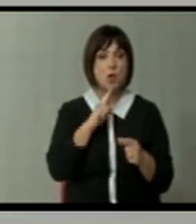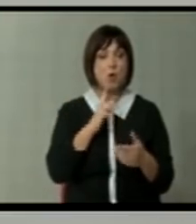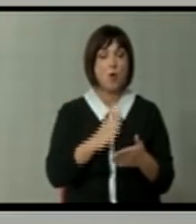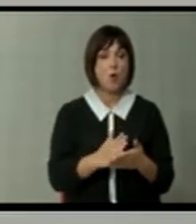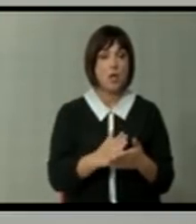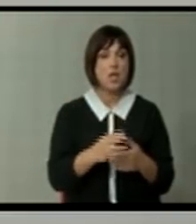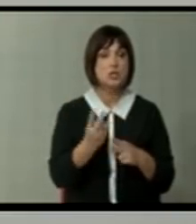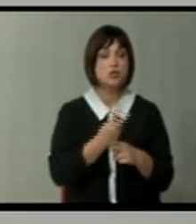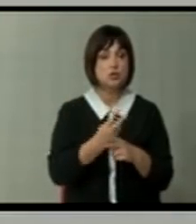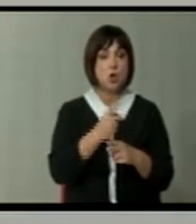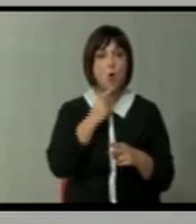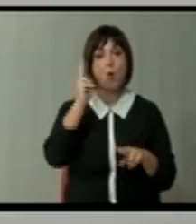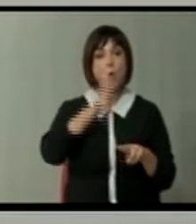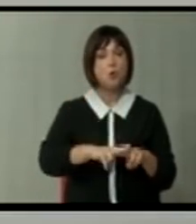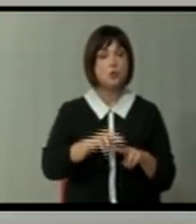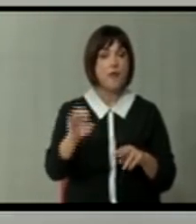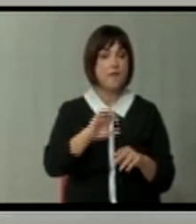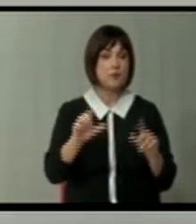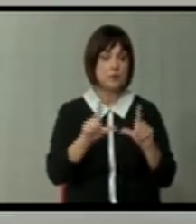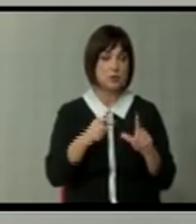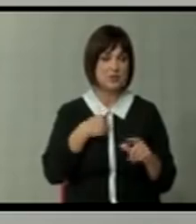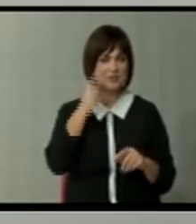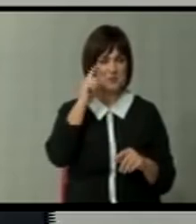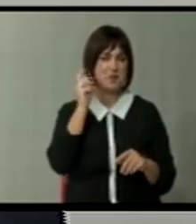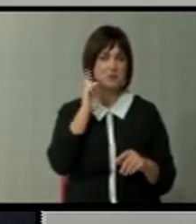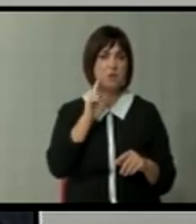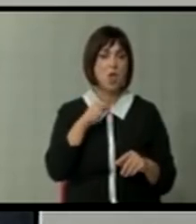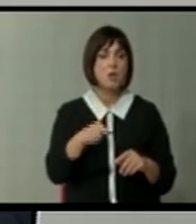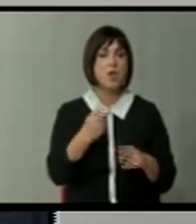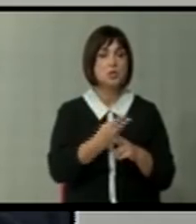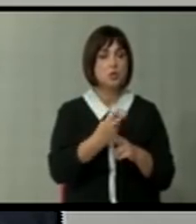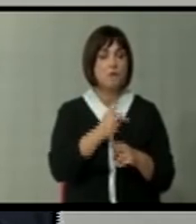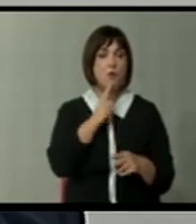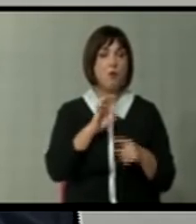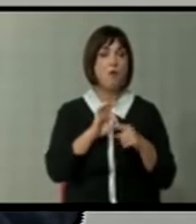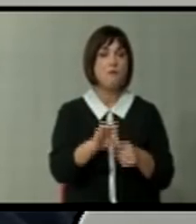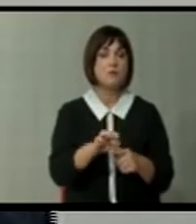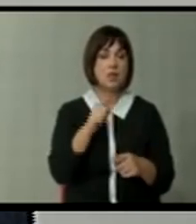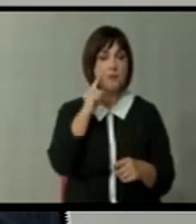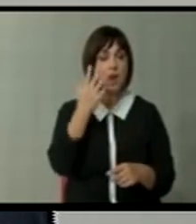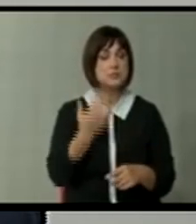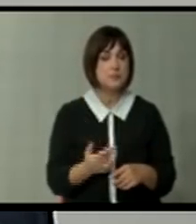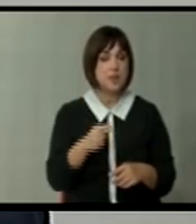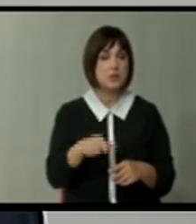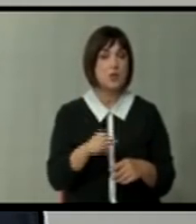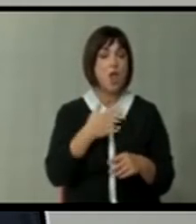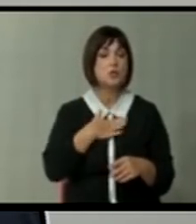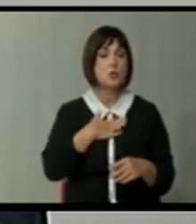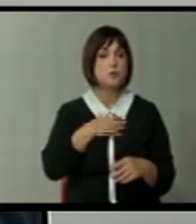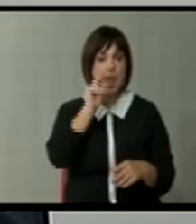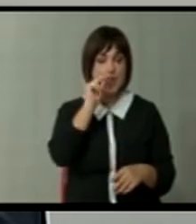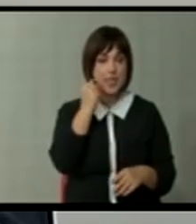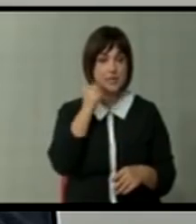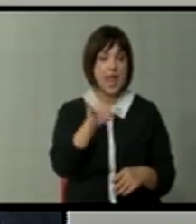Те земјите кои одлучуваат во Европска Тунија, да не се правиме најмни, има таму земји кои водат председ сметка за собствените